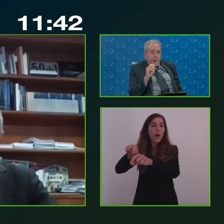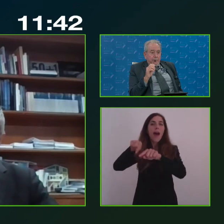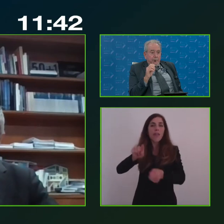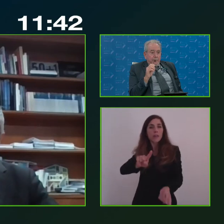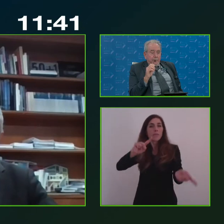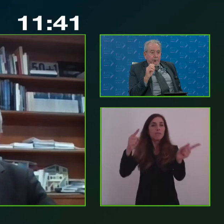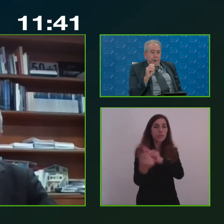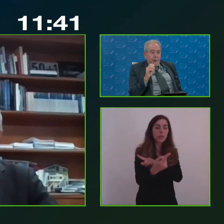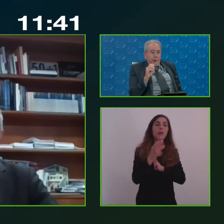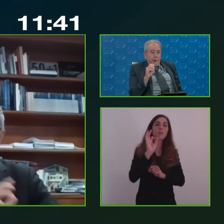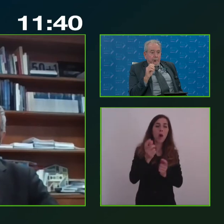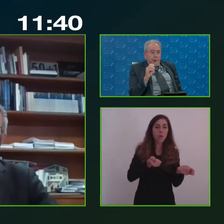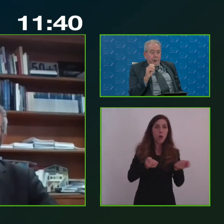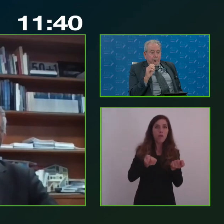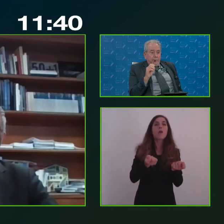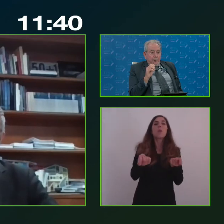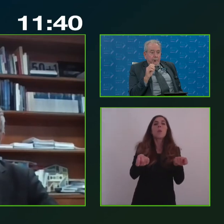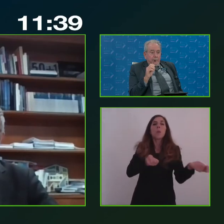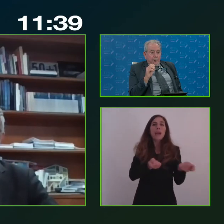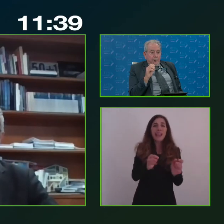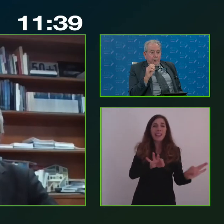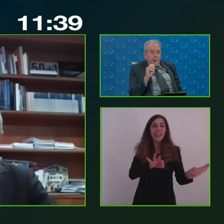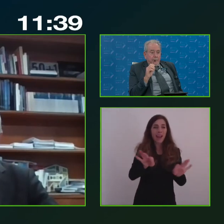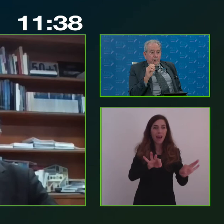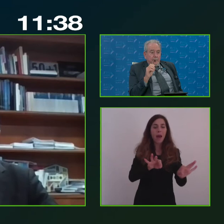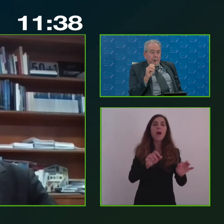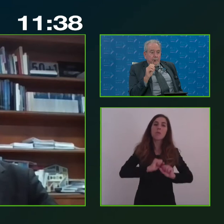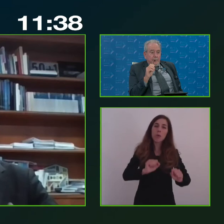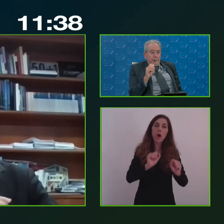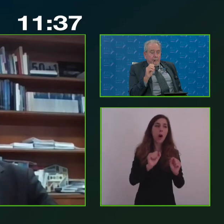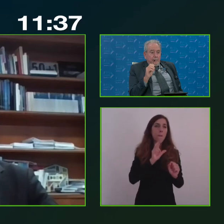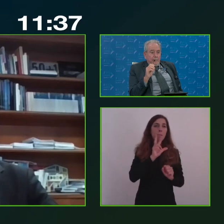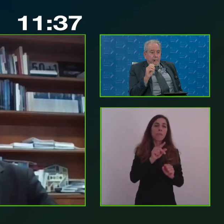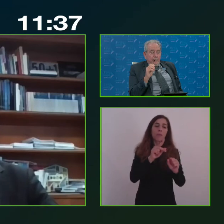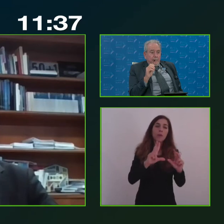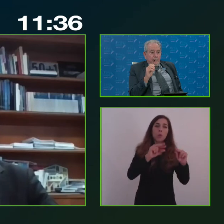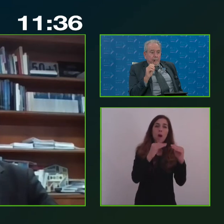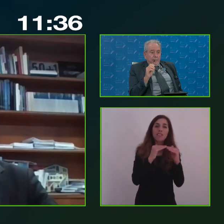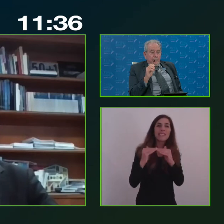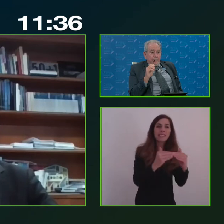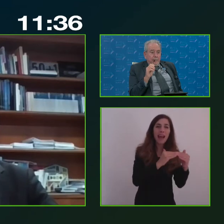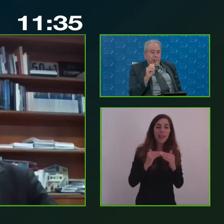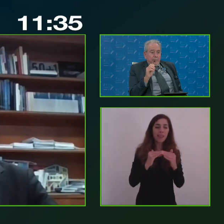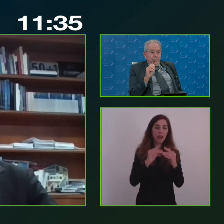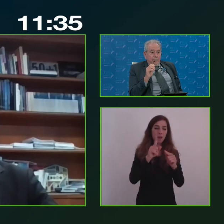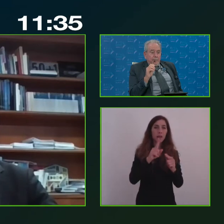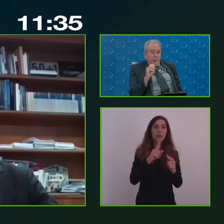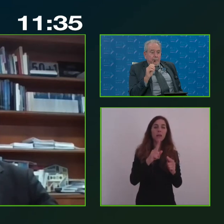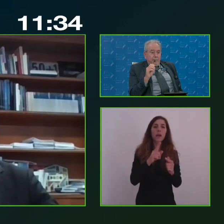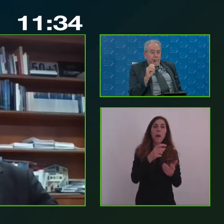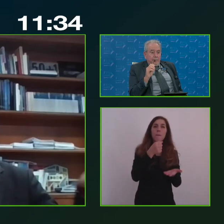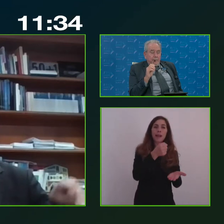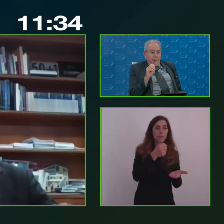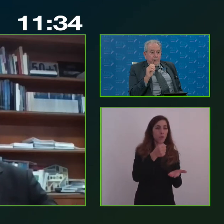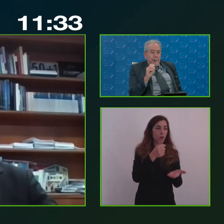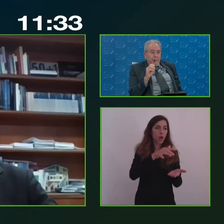nuovi standard di sostenibilità, di innovazione, di valorizzazione del patrimonio ambientale e culturale